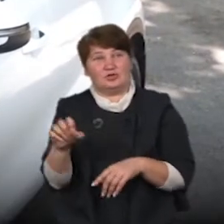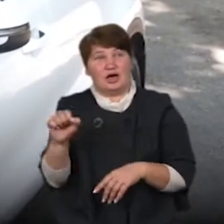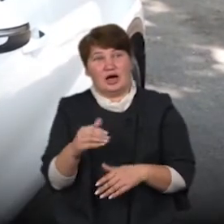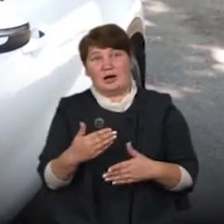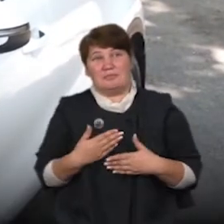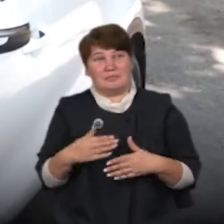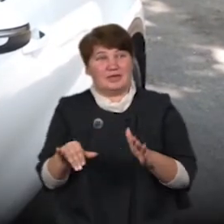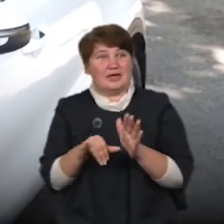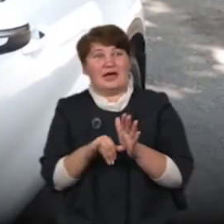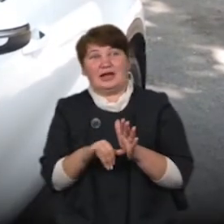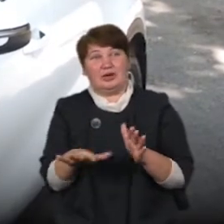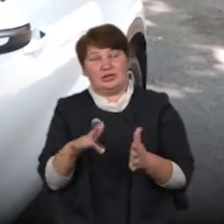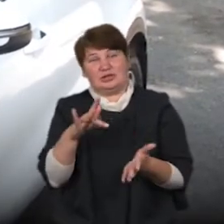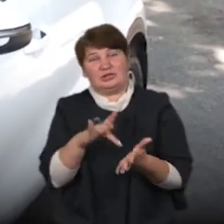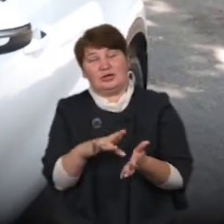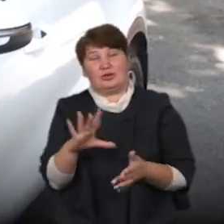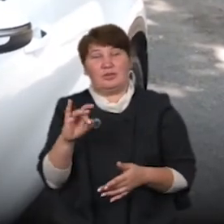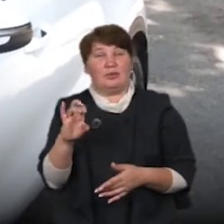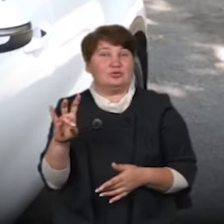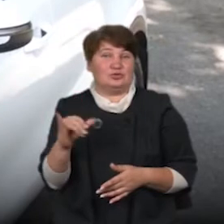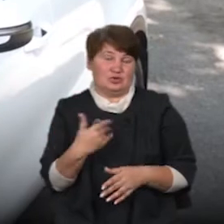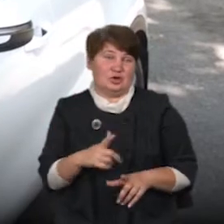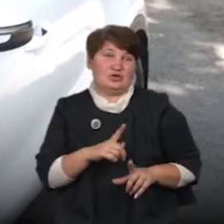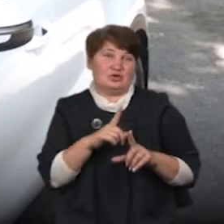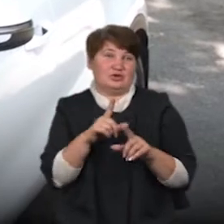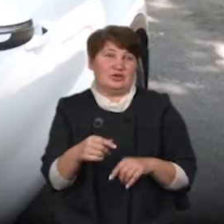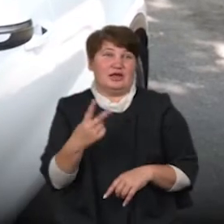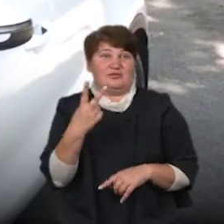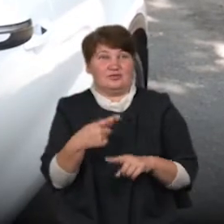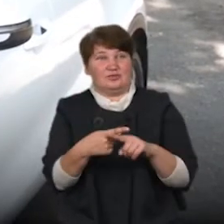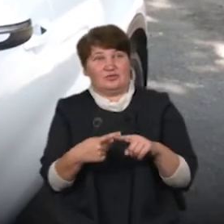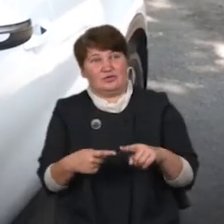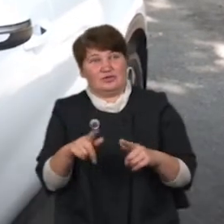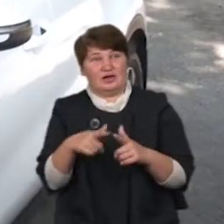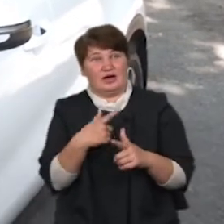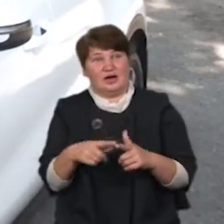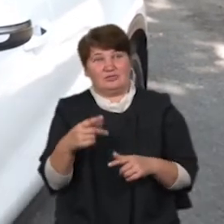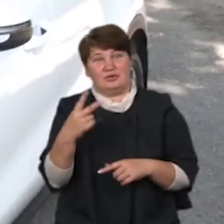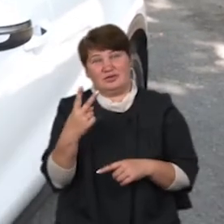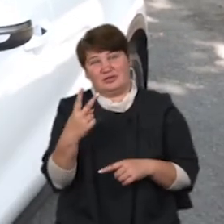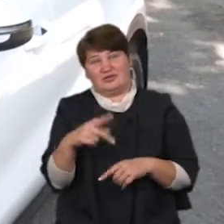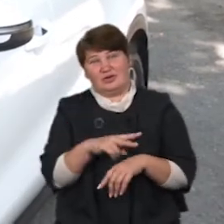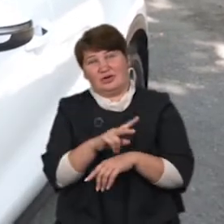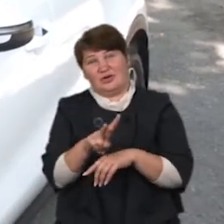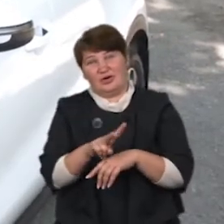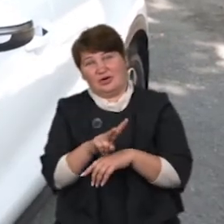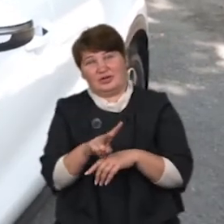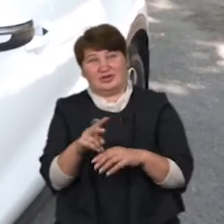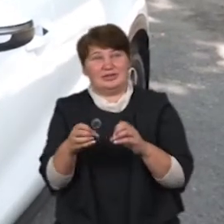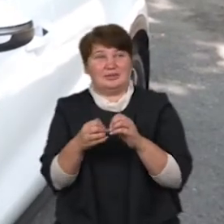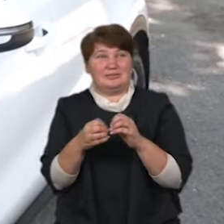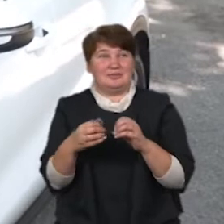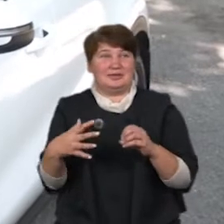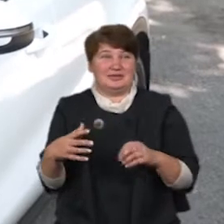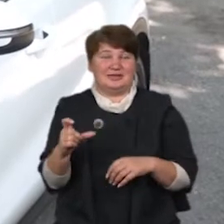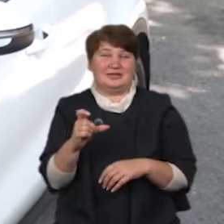з центру на Пасічну я доїжджав за 2,5 або 2,15 було десь приблизно стільки часу, тому що якщо там трапляється